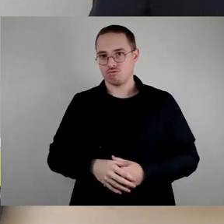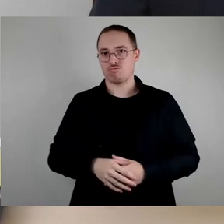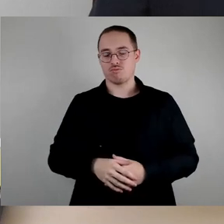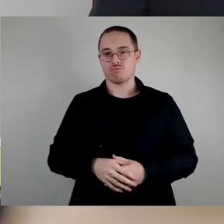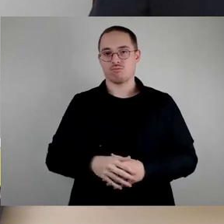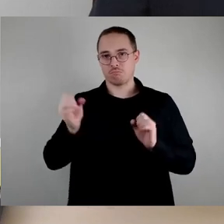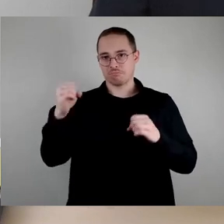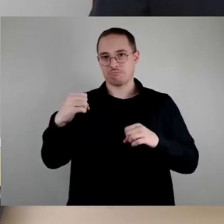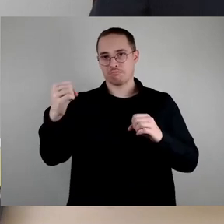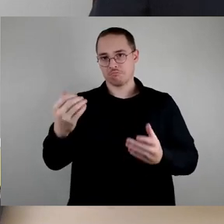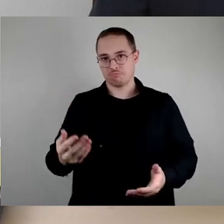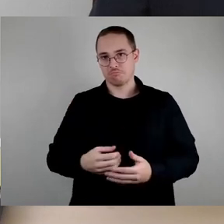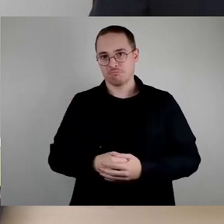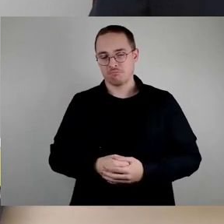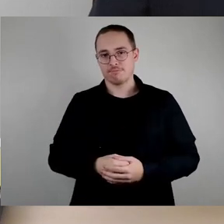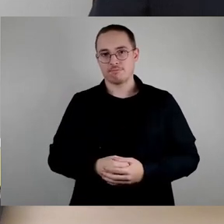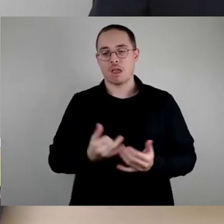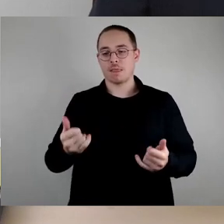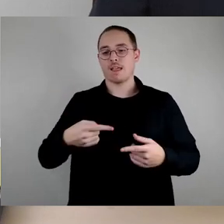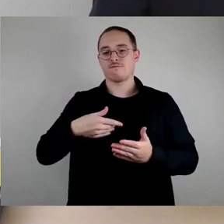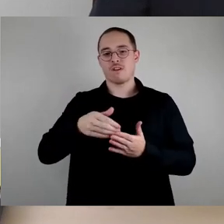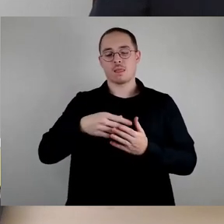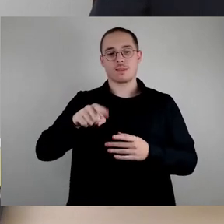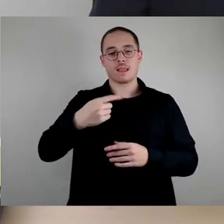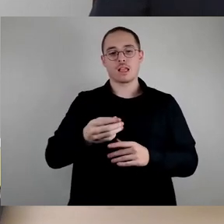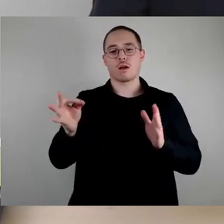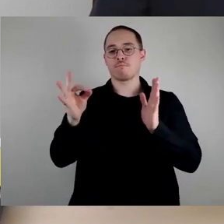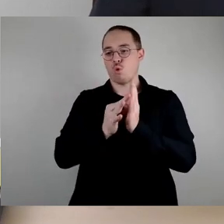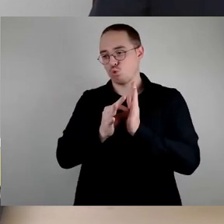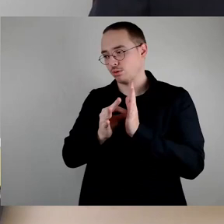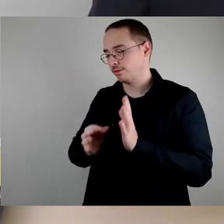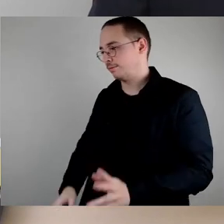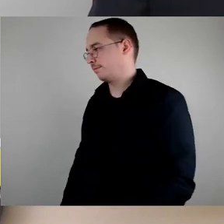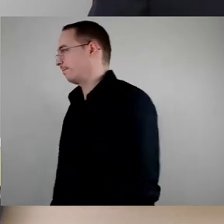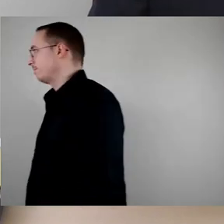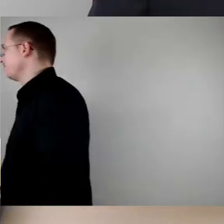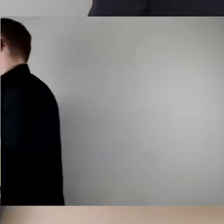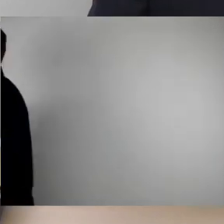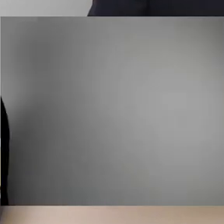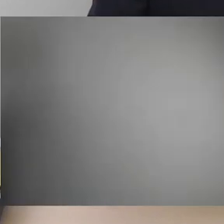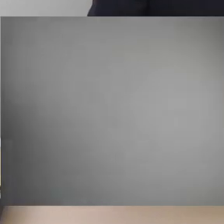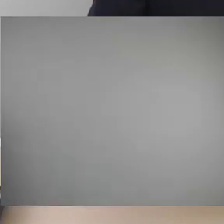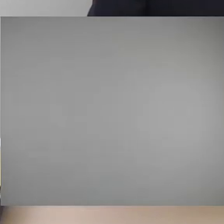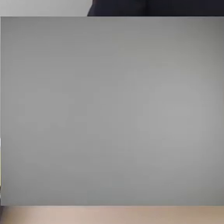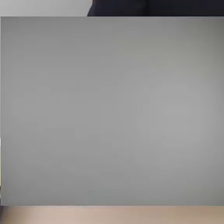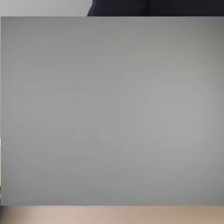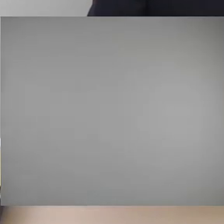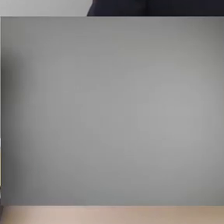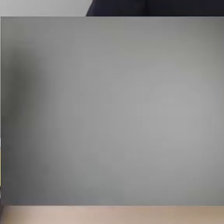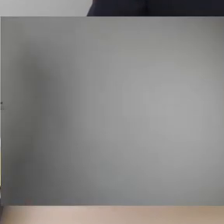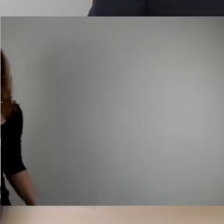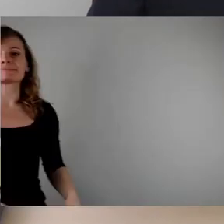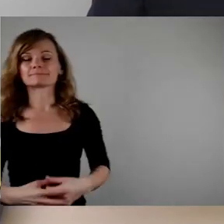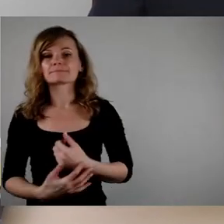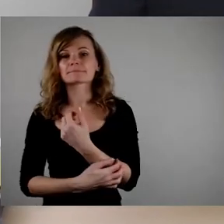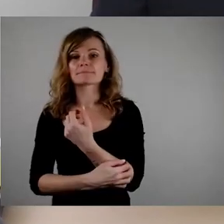Und wir setzen fort mit Tagesordnungspunkt 34, Übertragung der